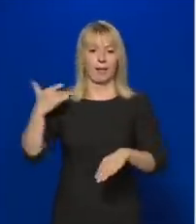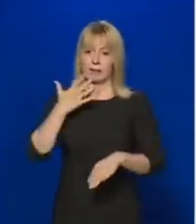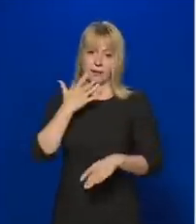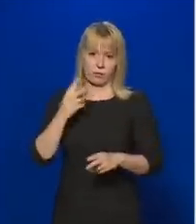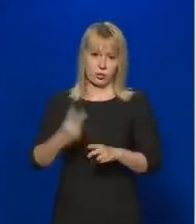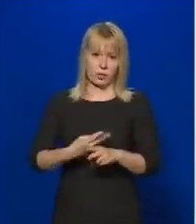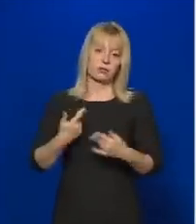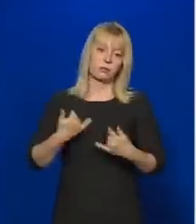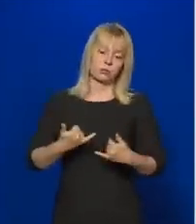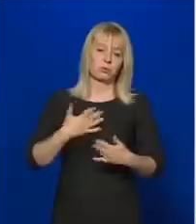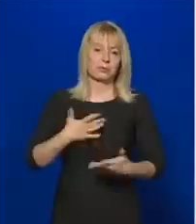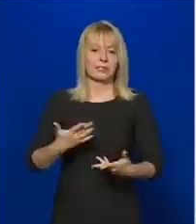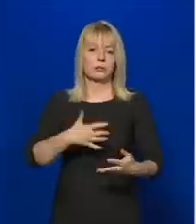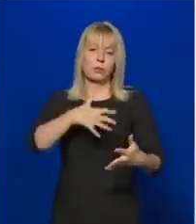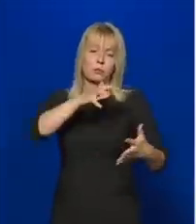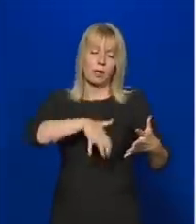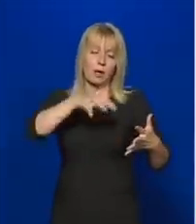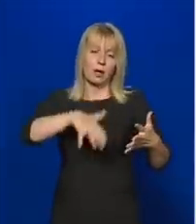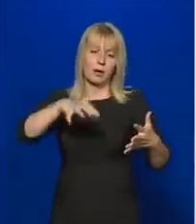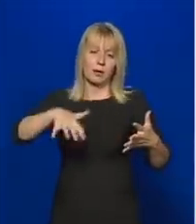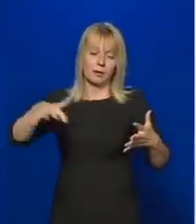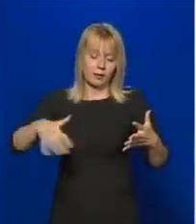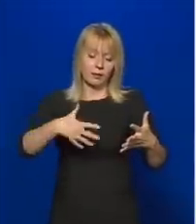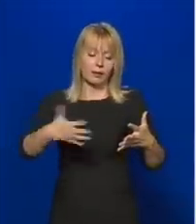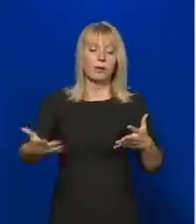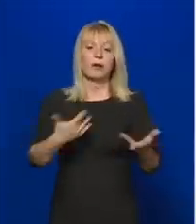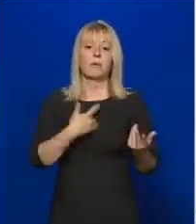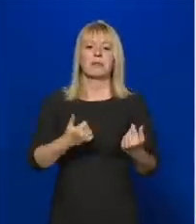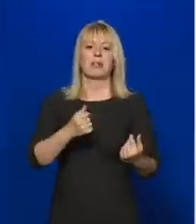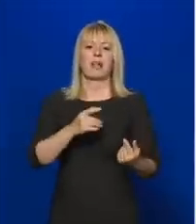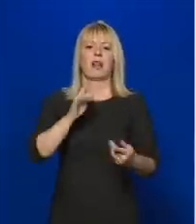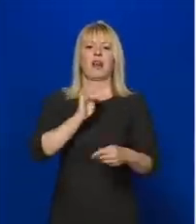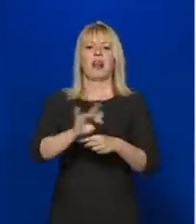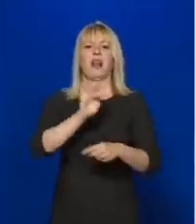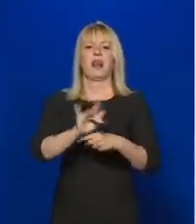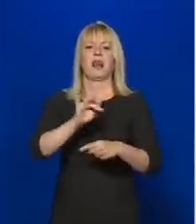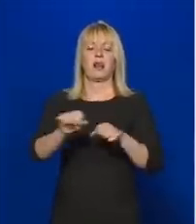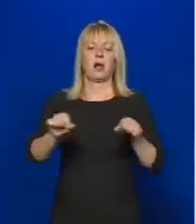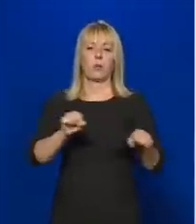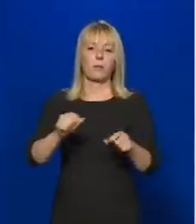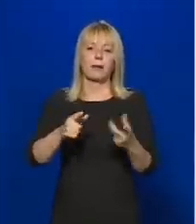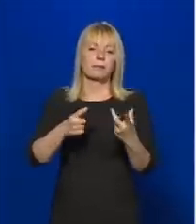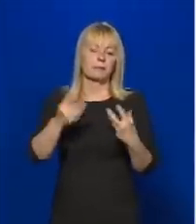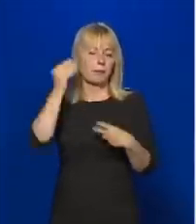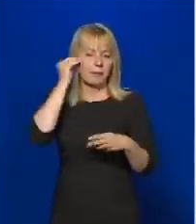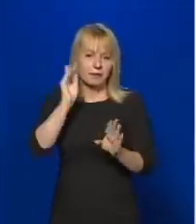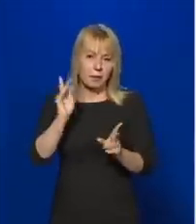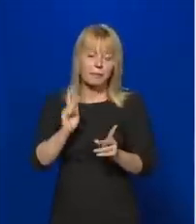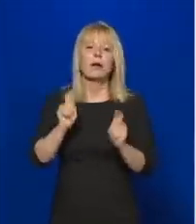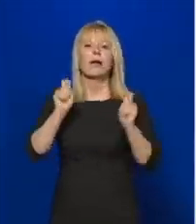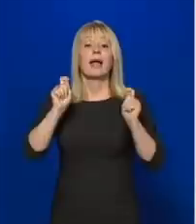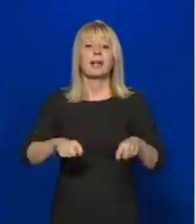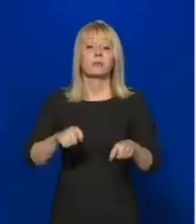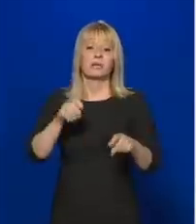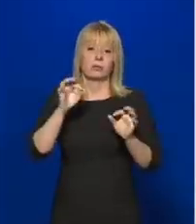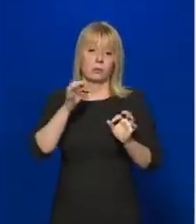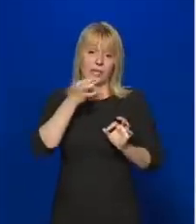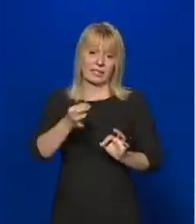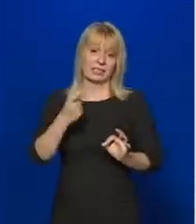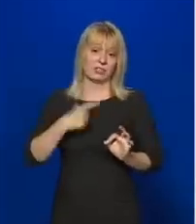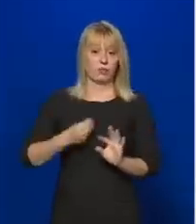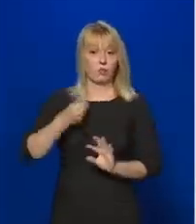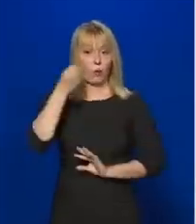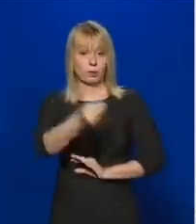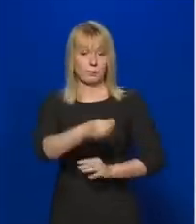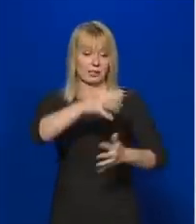írt egy hosszú levelet, amiben mindennel megvádolja a kormányt, amit nem is teljesen értek egy eldöntendő kérdés kapcsán, és talán